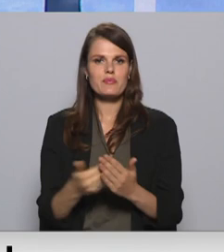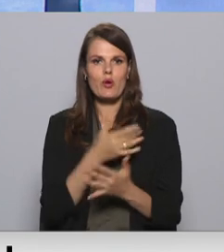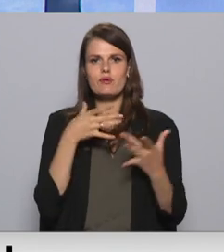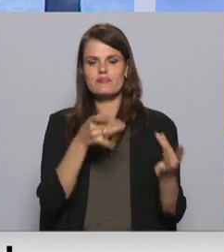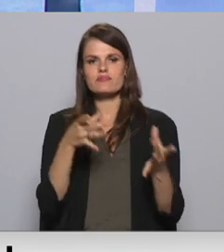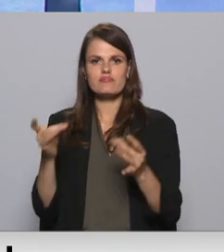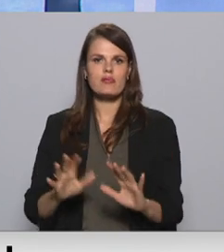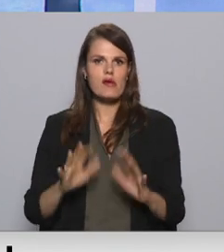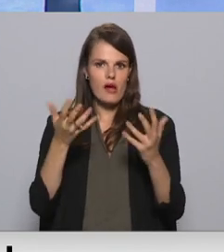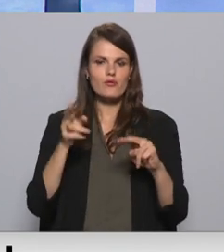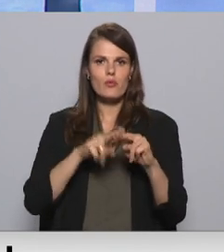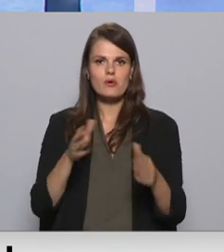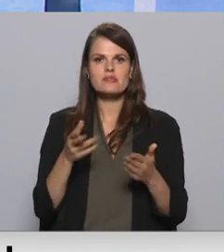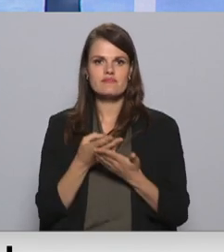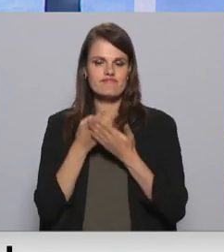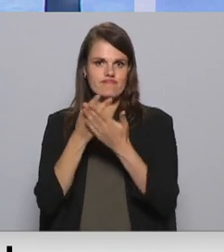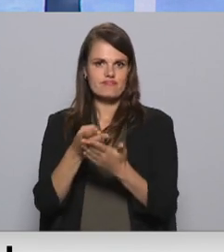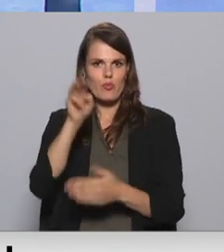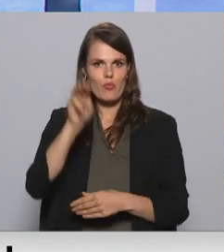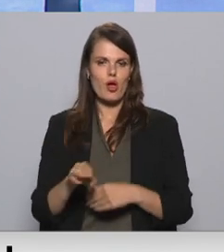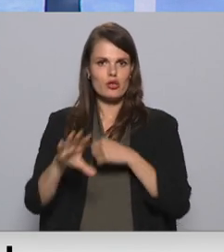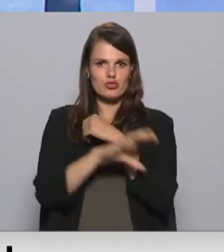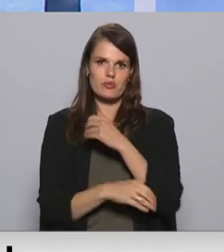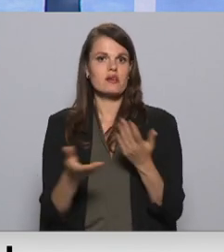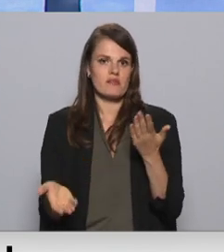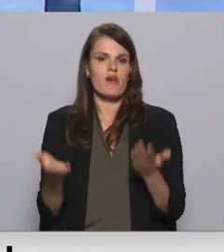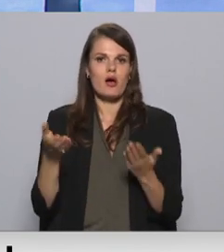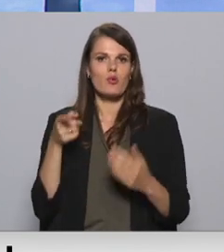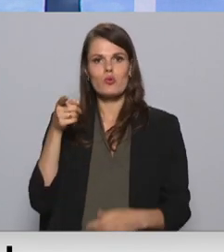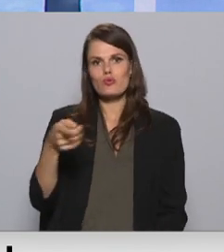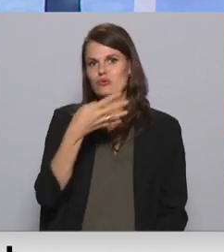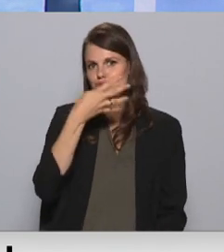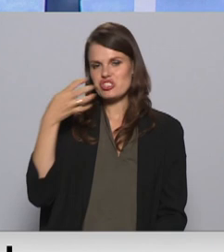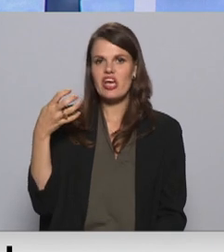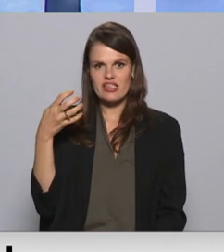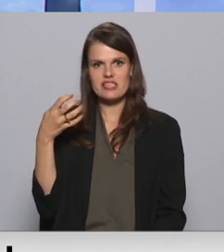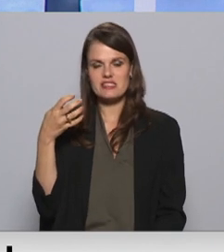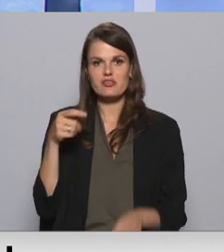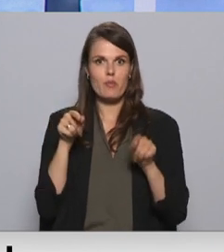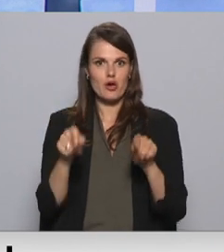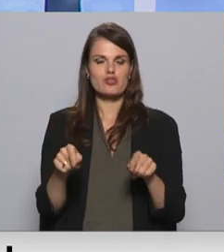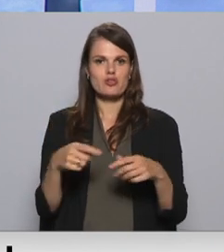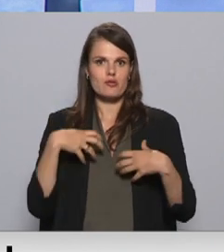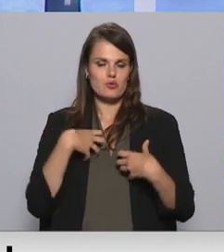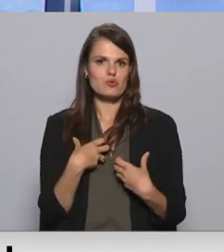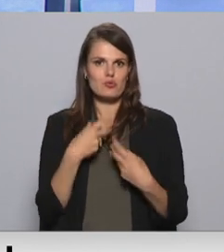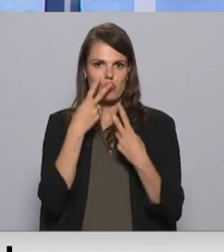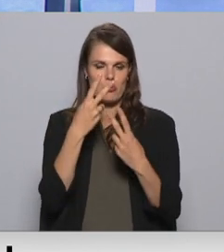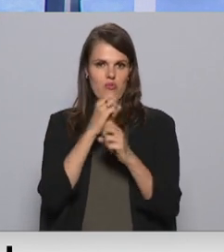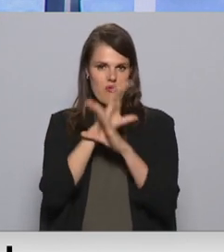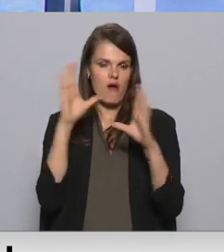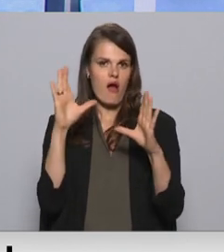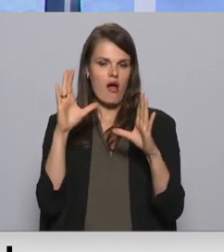gadījumiem un stacionēto skaits mēneša beigās varētu sasniegt 1400. Par šādu drūmu Ainu saimas